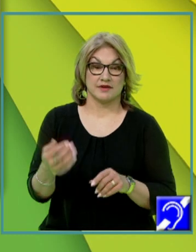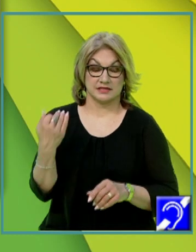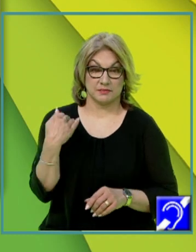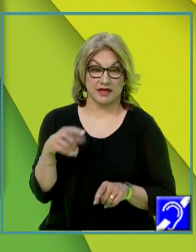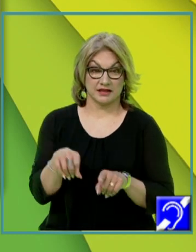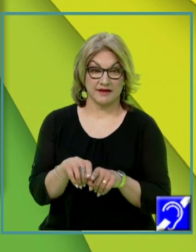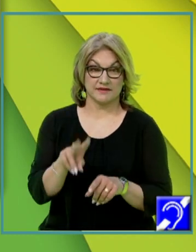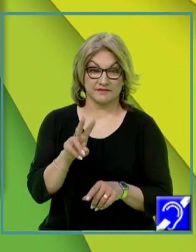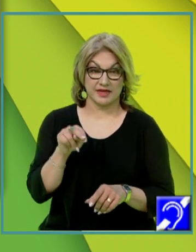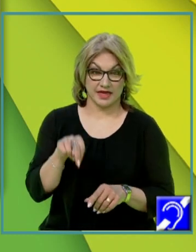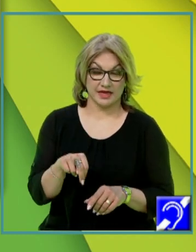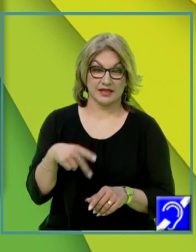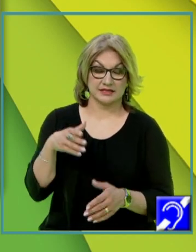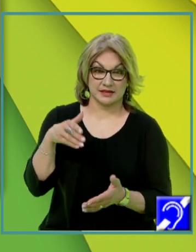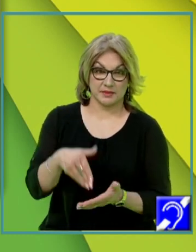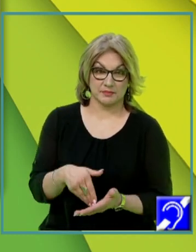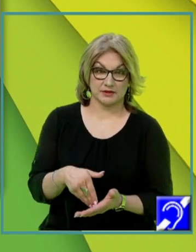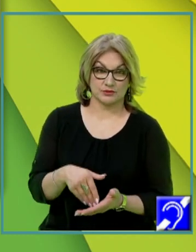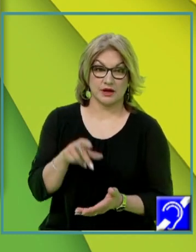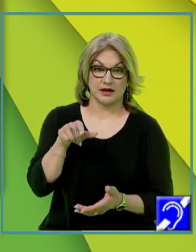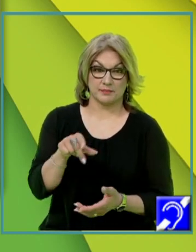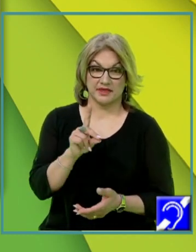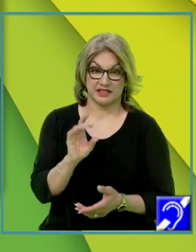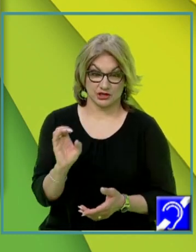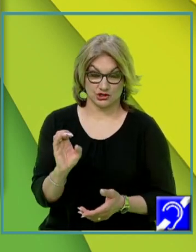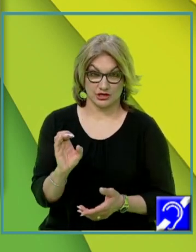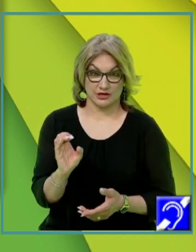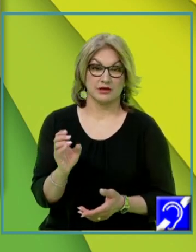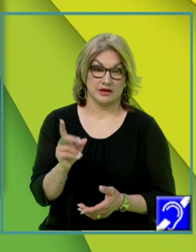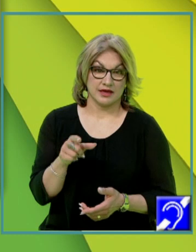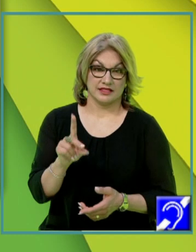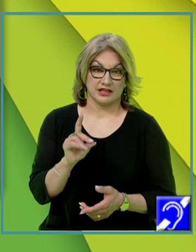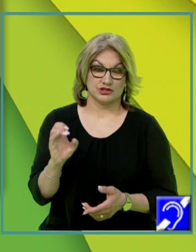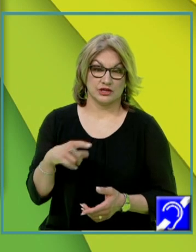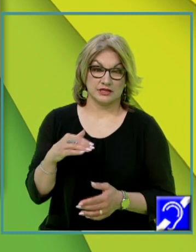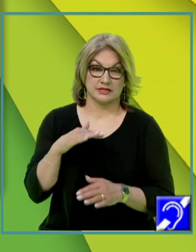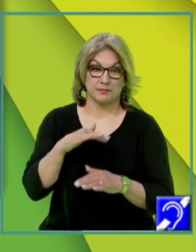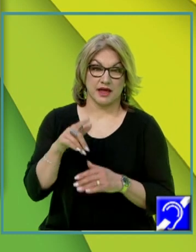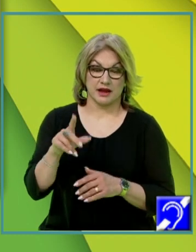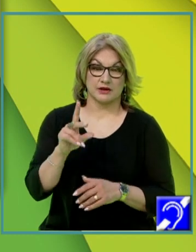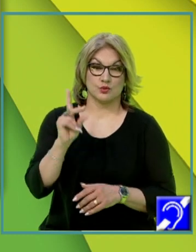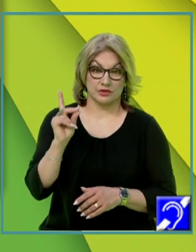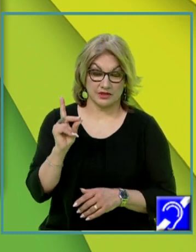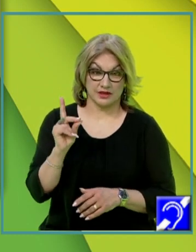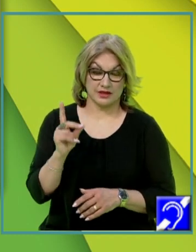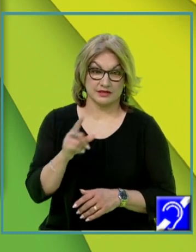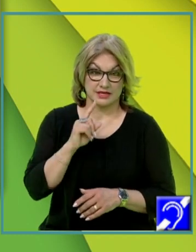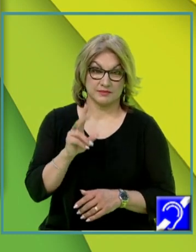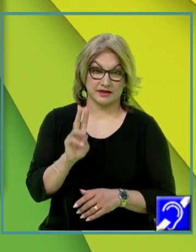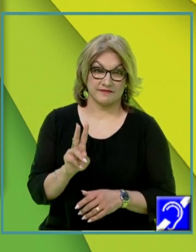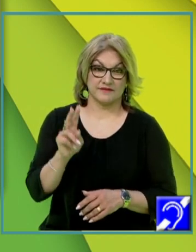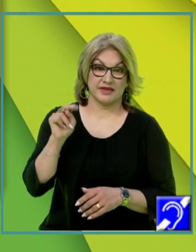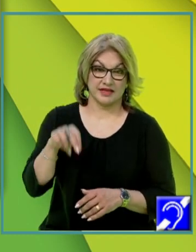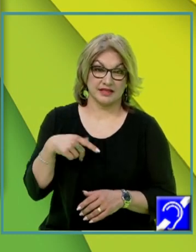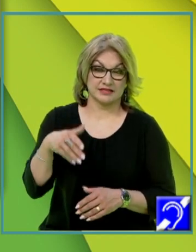VN fiind perpendiculară pe DC și pentru că DC este paralelă cu dreapta D înseamnă că VN e perpendiculară pe dreapta D